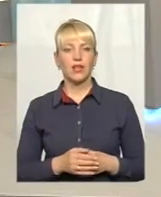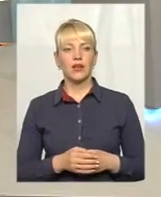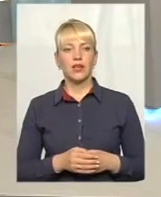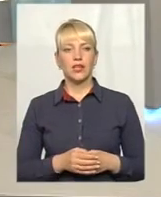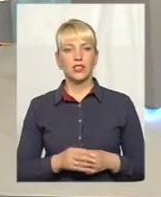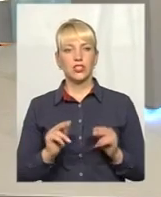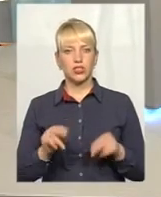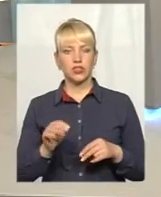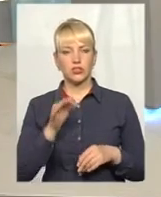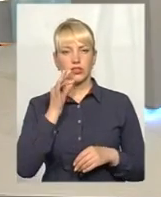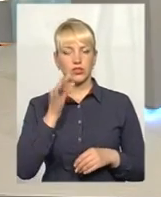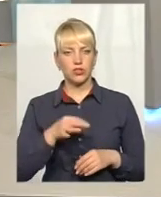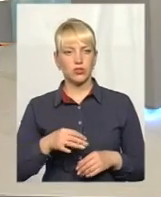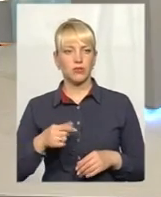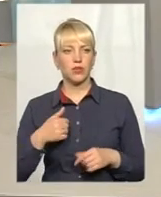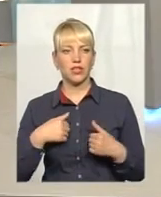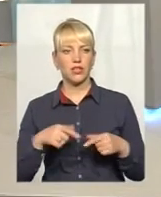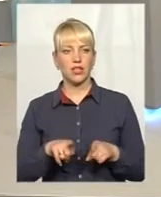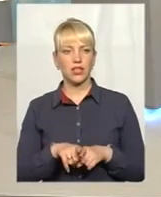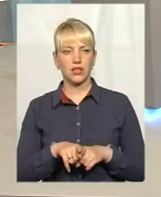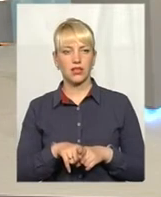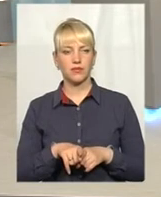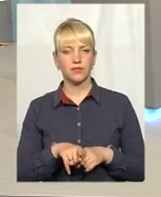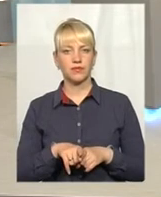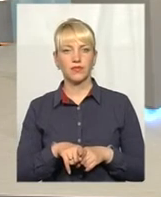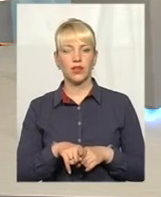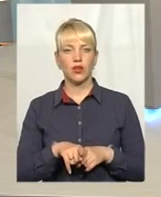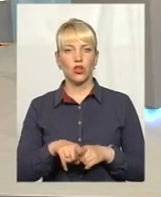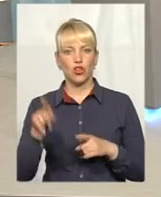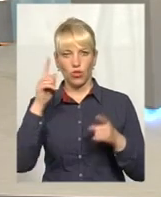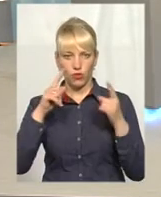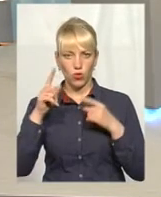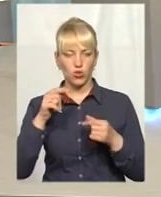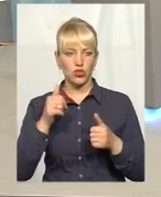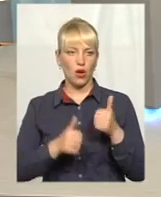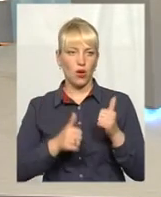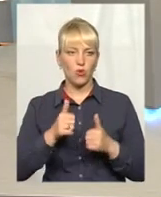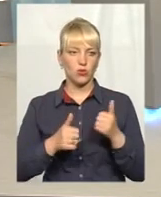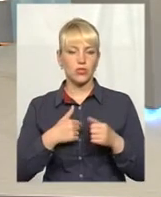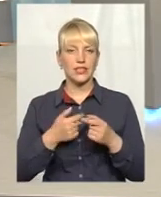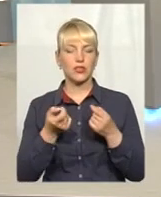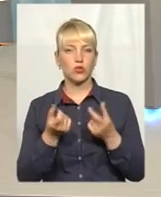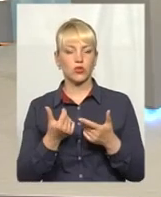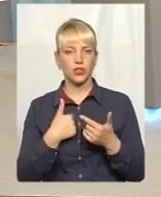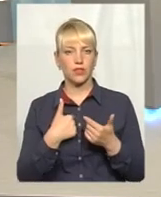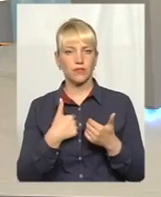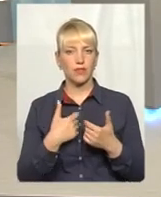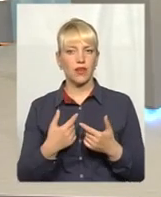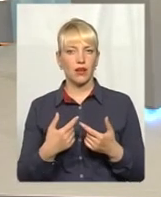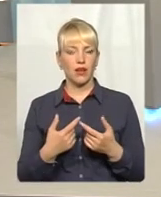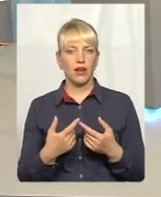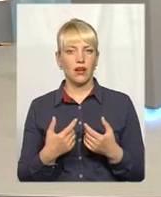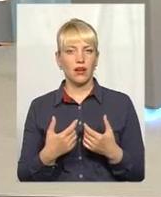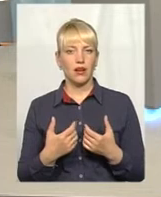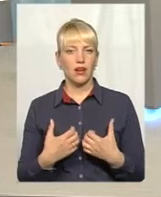Чесно скажу, мене такі, так би мовити, творчі конкурси, вони трошки насторожують. Чи